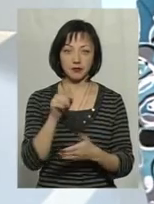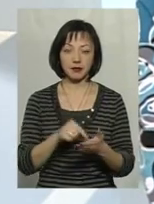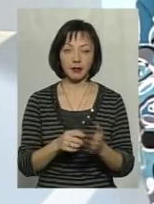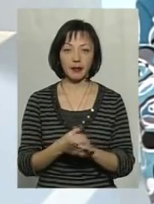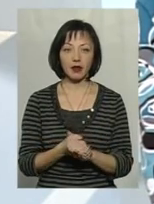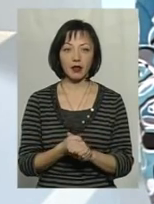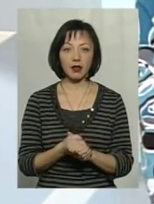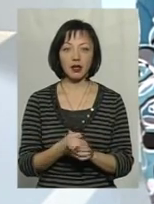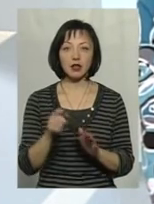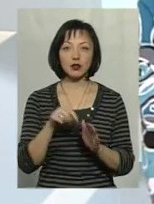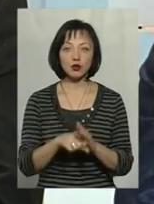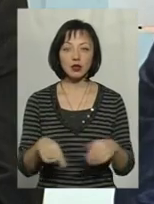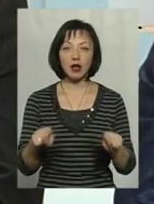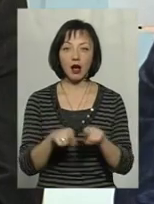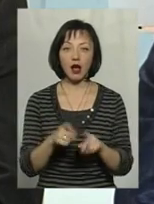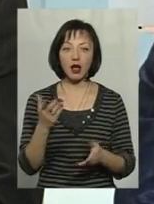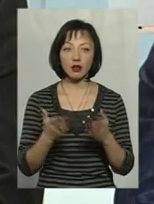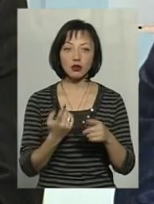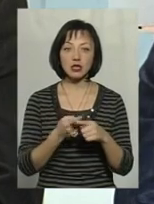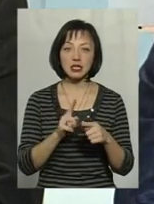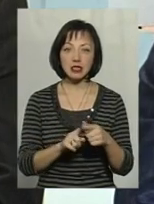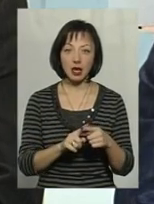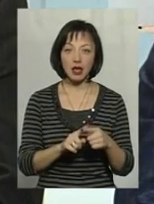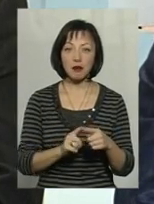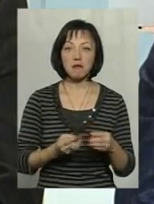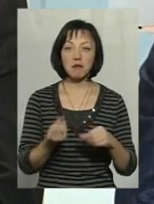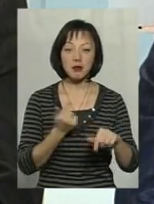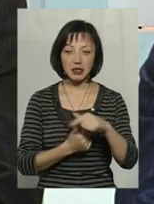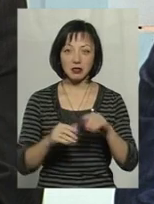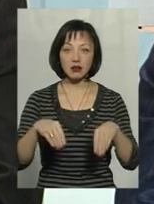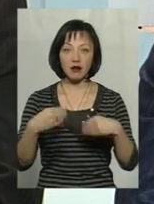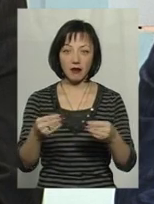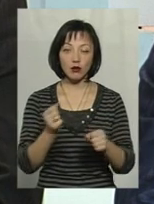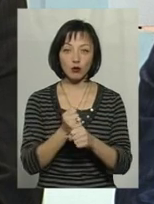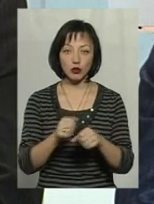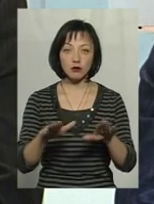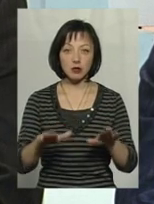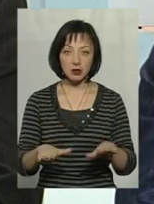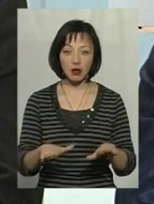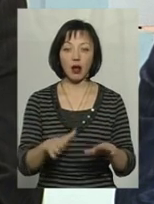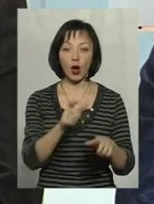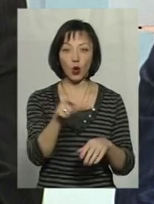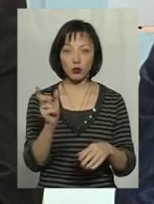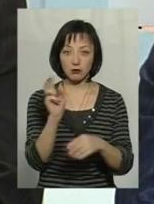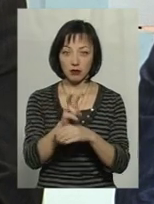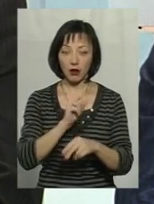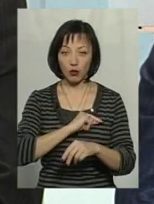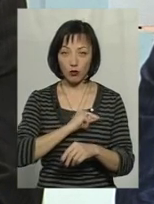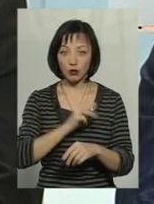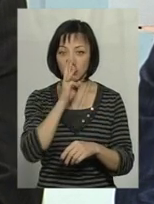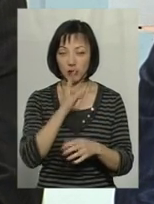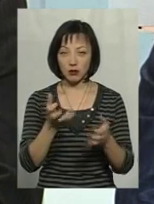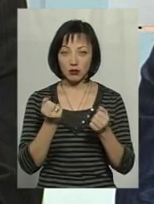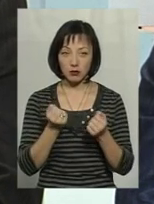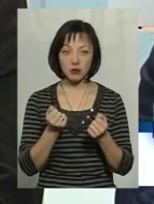якщо цей приватний бізнес буде давати робочі місця, люди йдуть на роботу, отримують заробітні плати, збагачуються